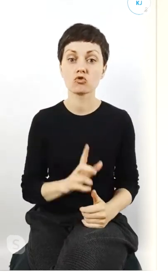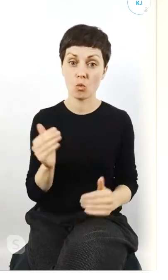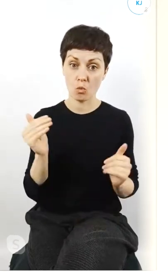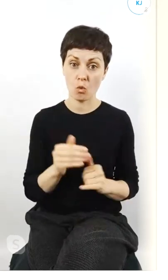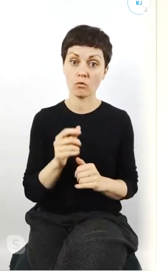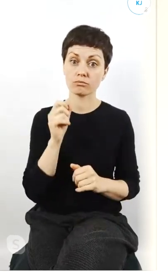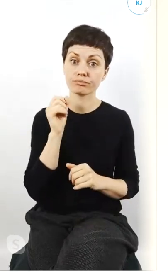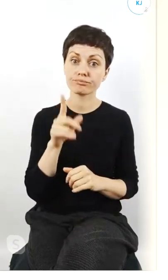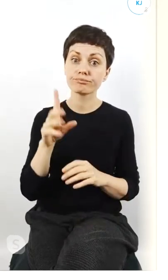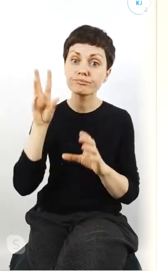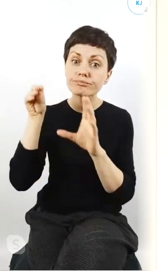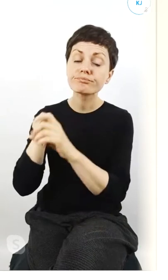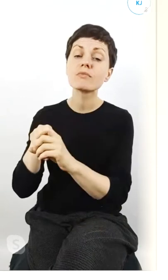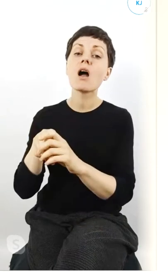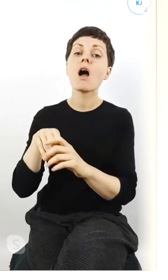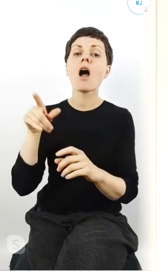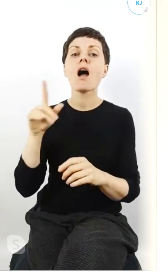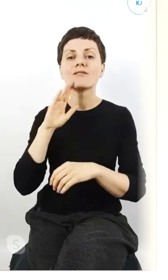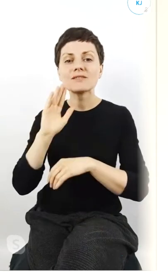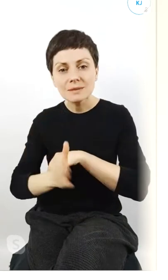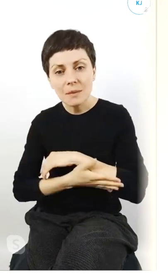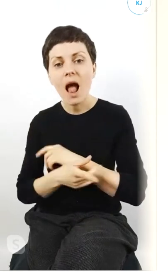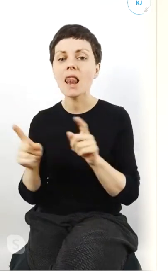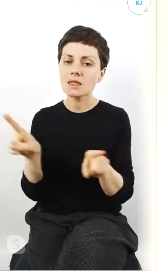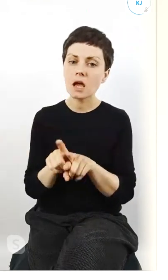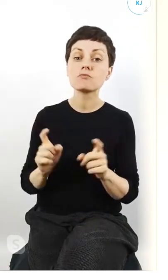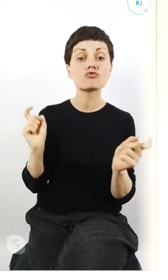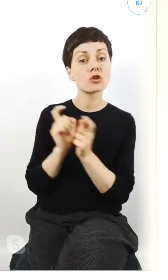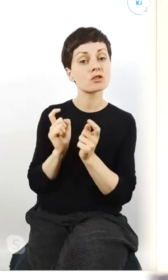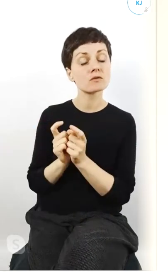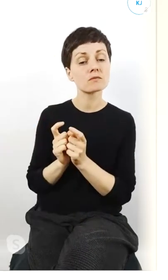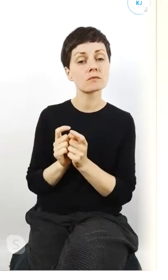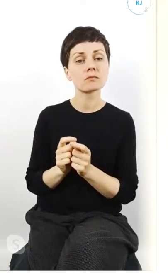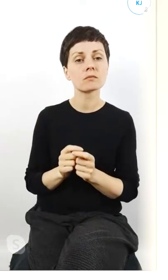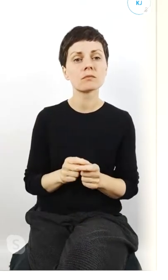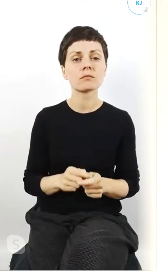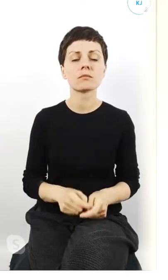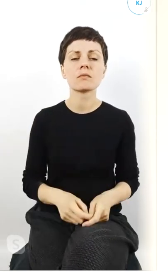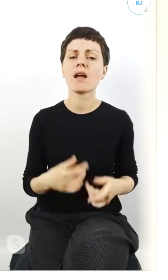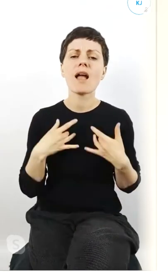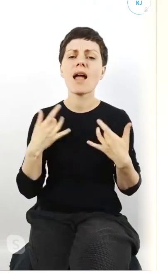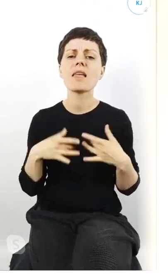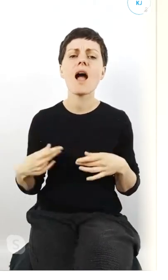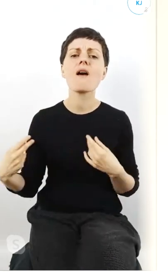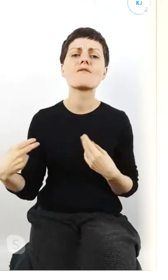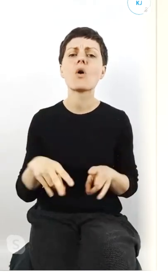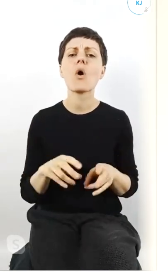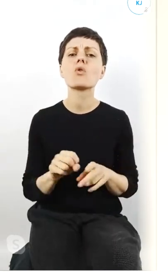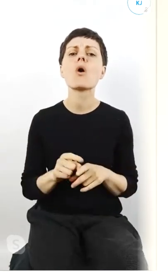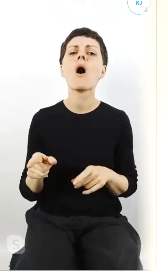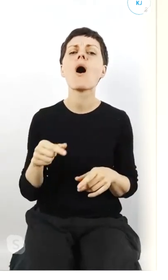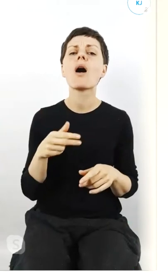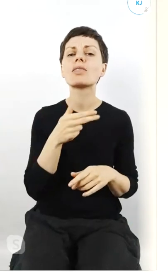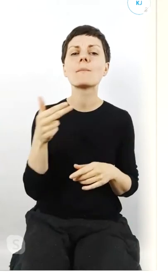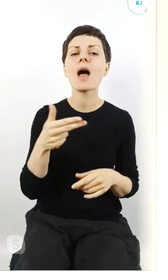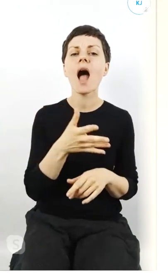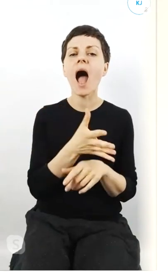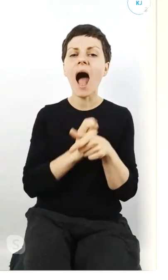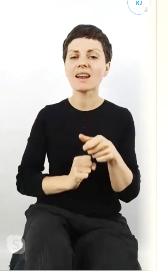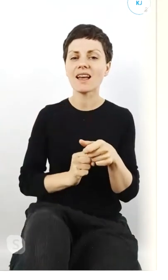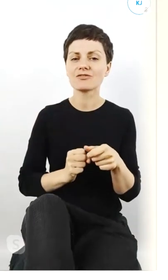sprzymierzeńcy i przeciwnicy nie chcę już tutaj wracać do tego aresztu domowego który